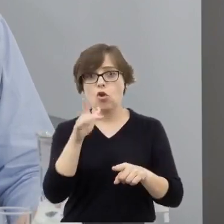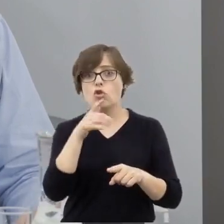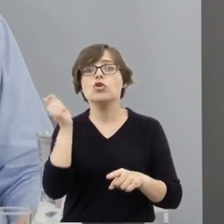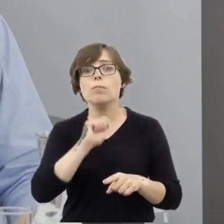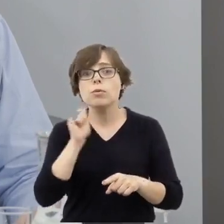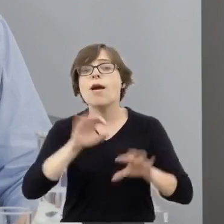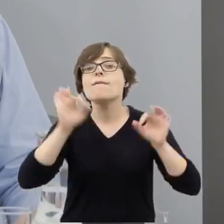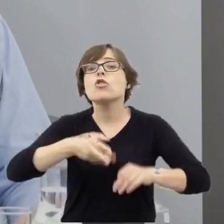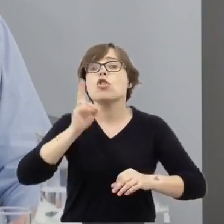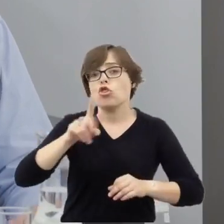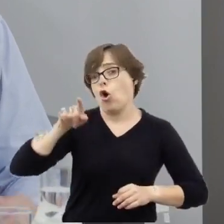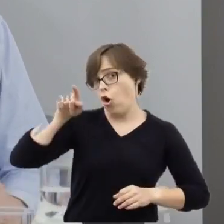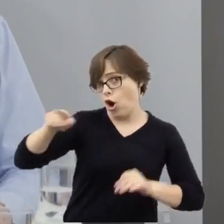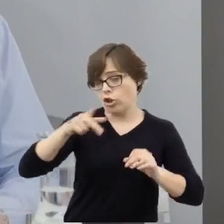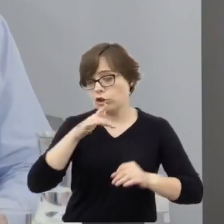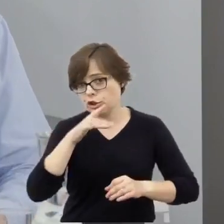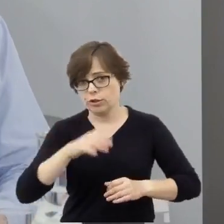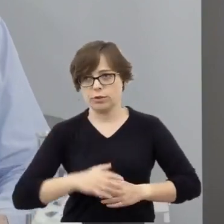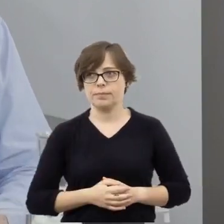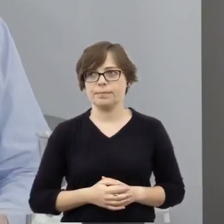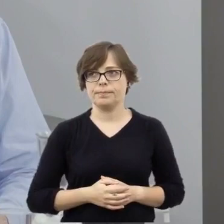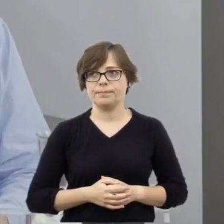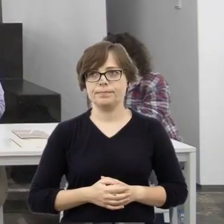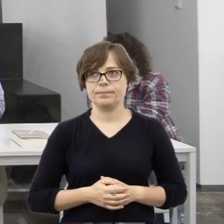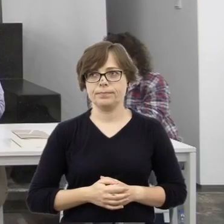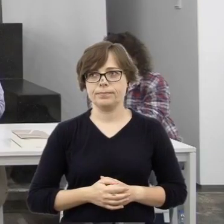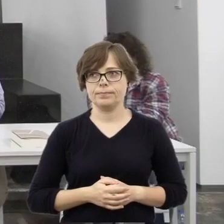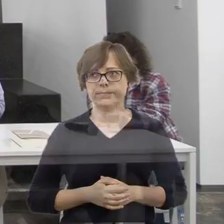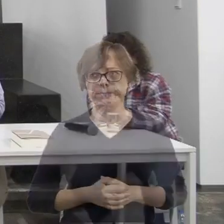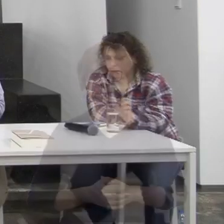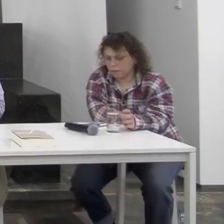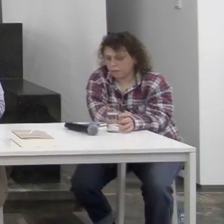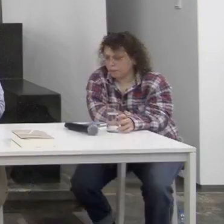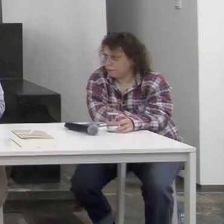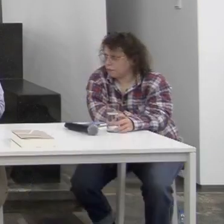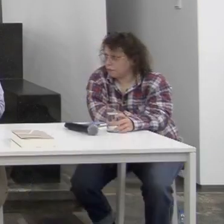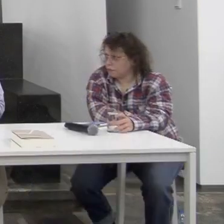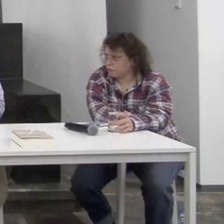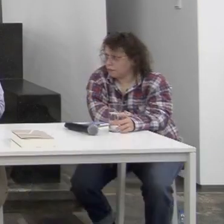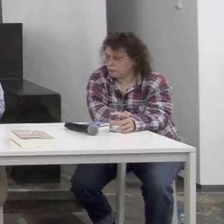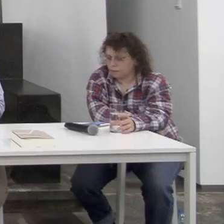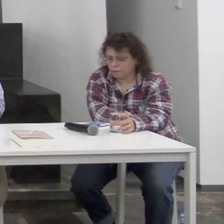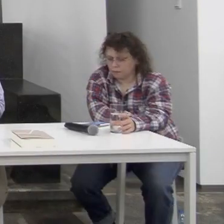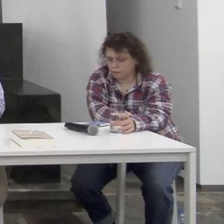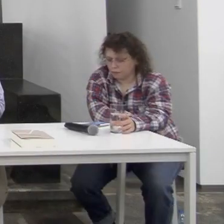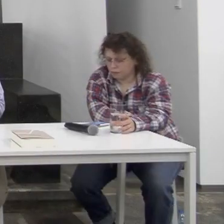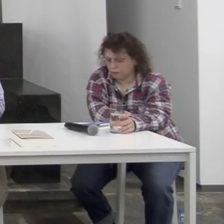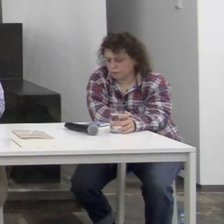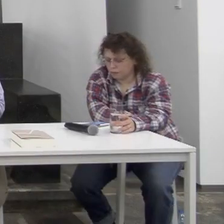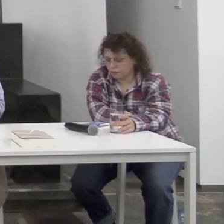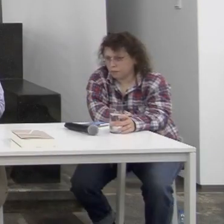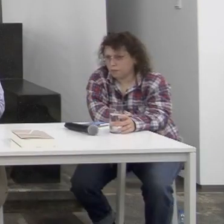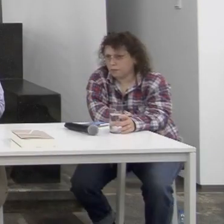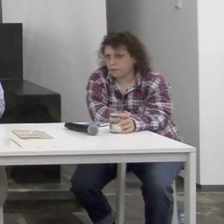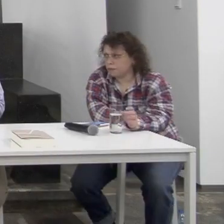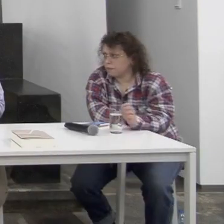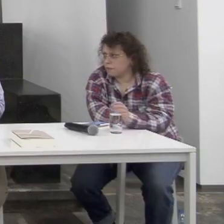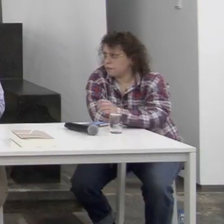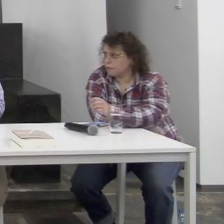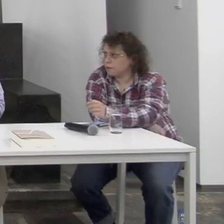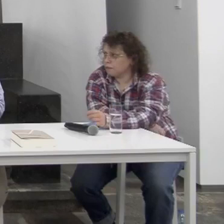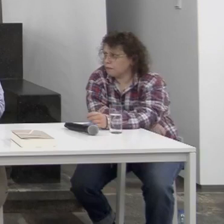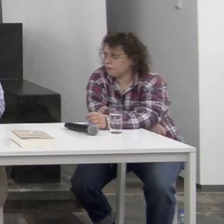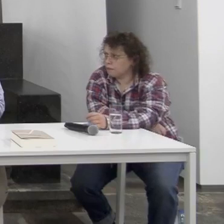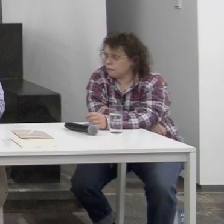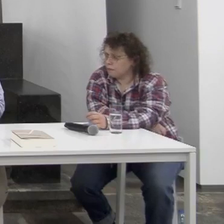po stronie żydowskiej. No, ale te reakcje przyniosły pewne konsekwencje w